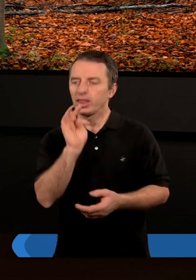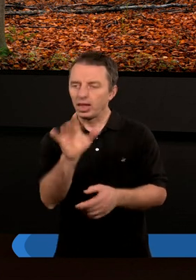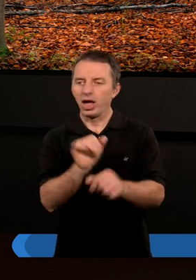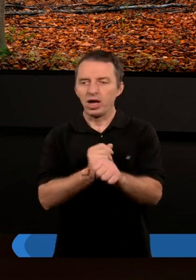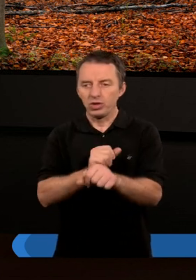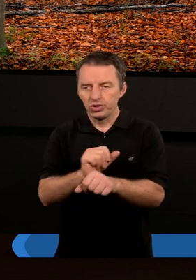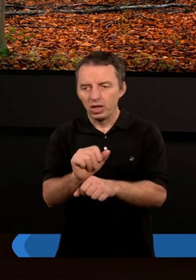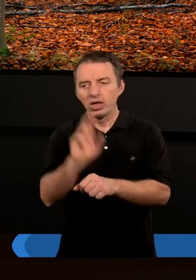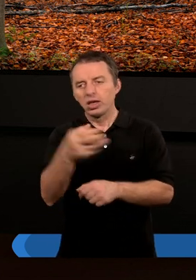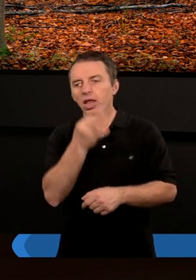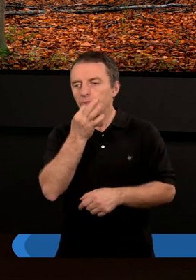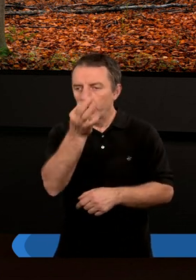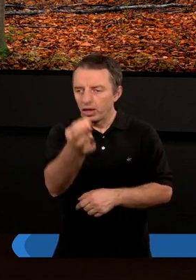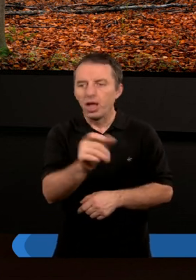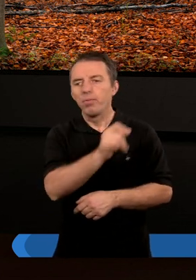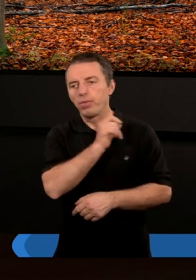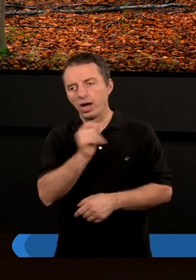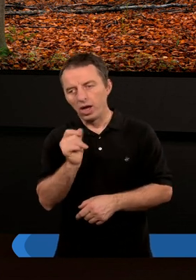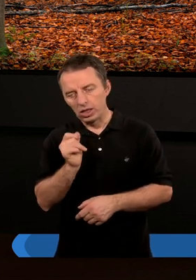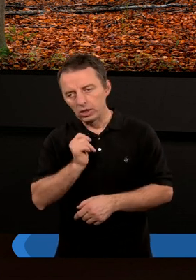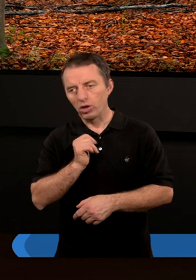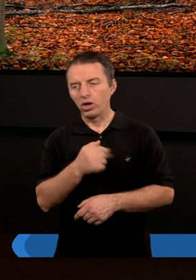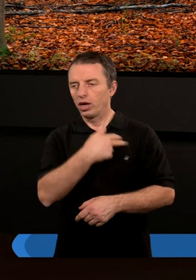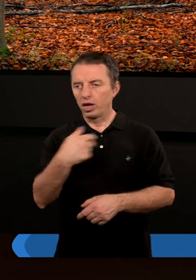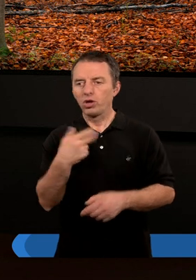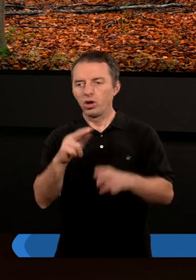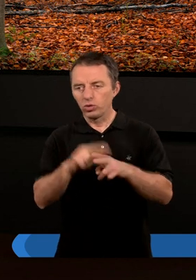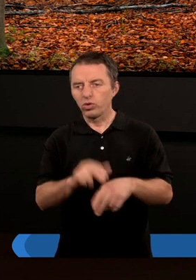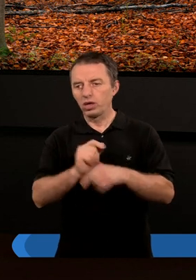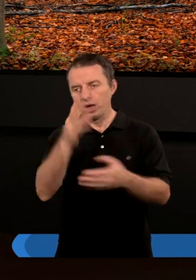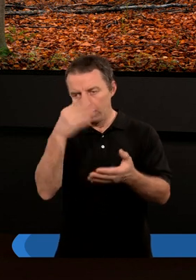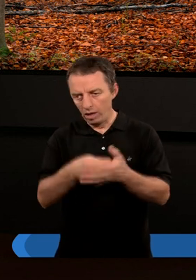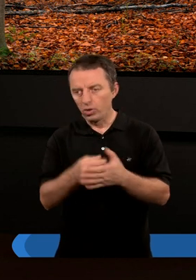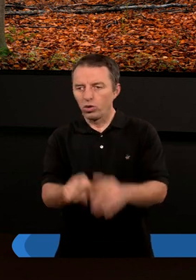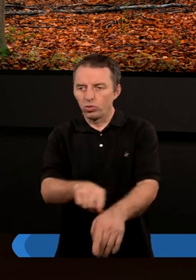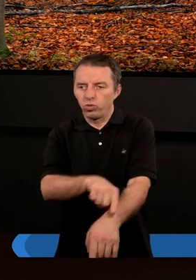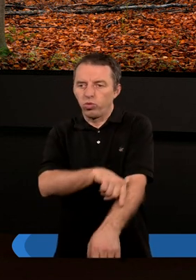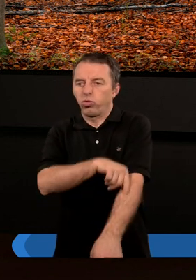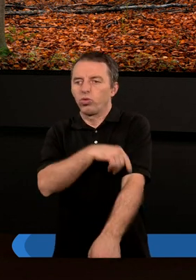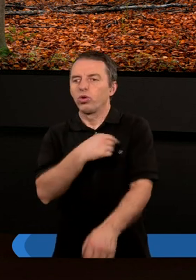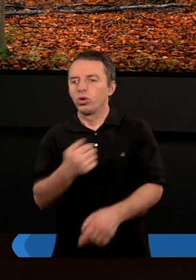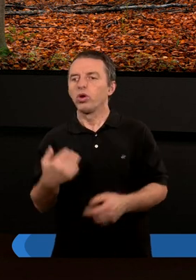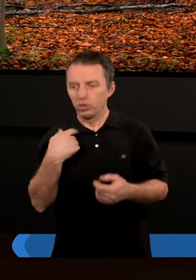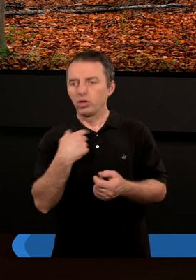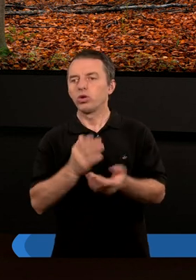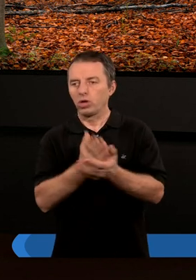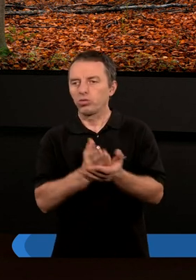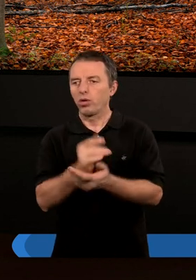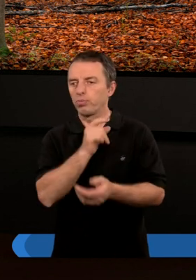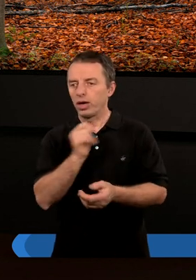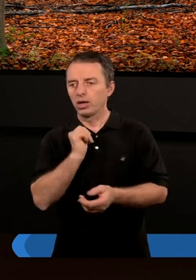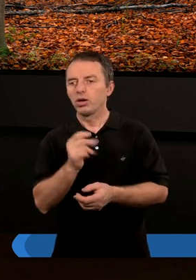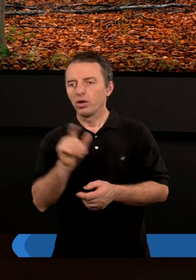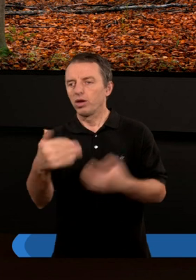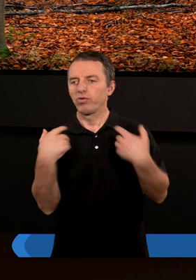No i tak jest. Ja kiedyś spytałem pewnego pastora naszego, który już jest na emeryturze, długo służył, taki zasłużony nas pastor,